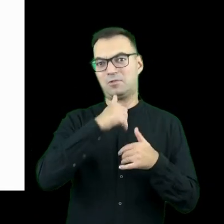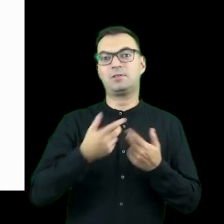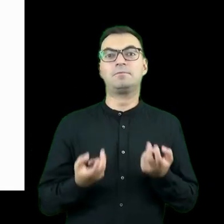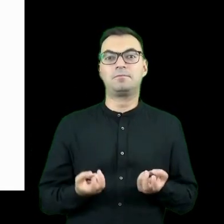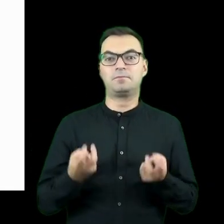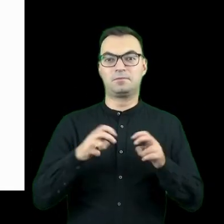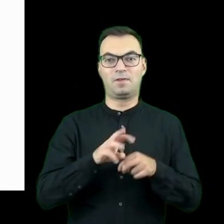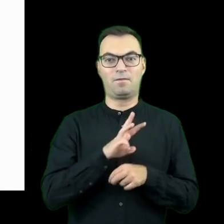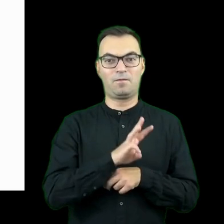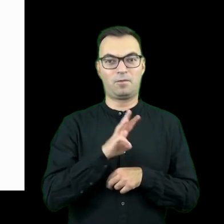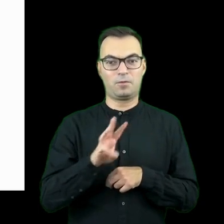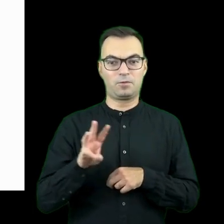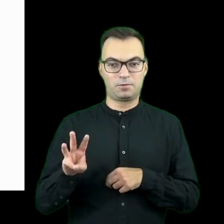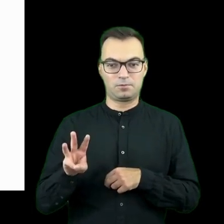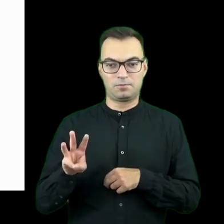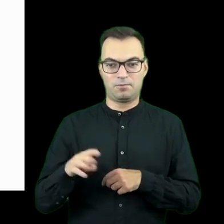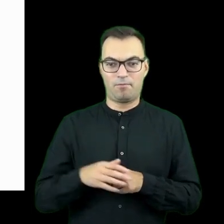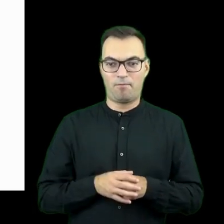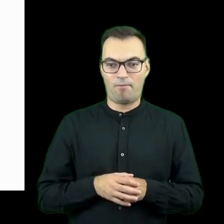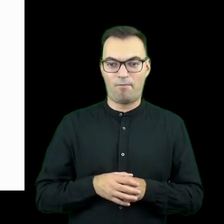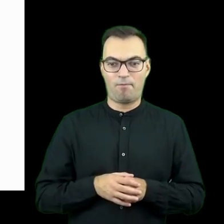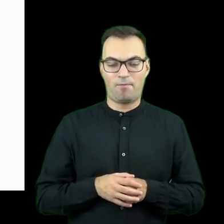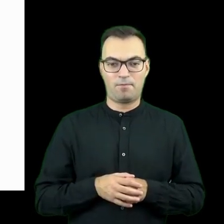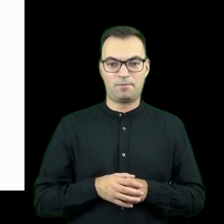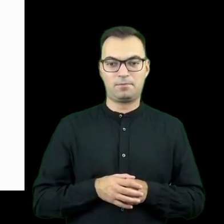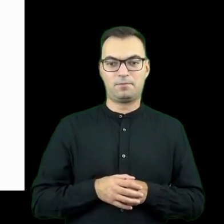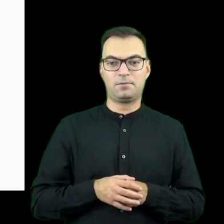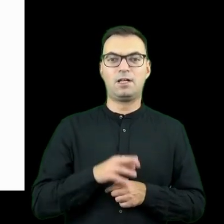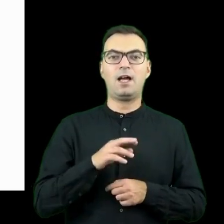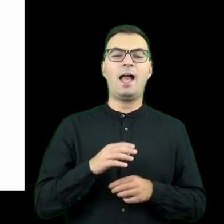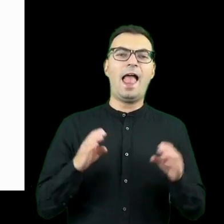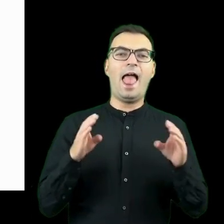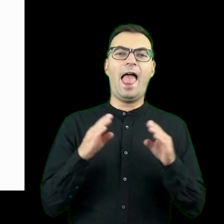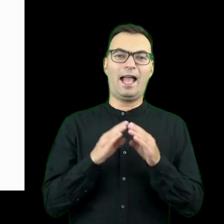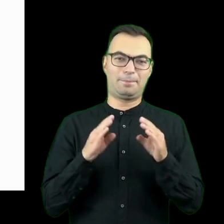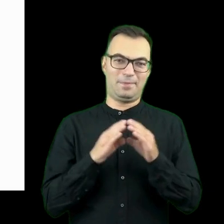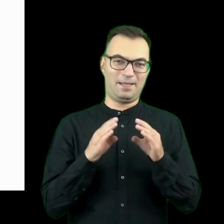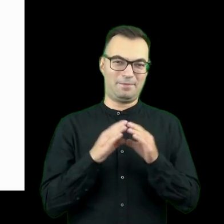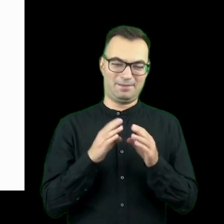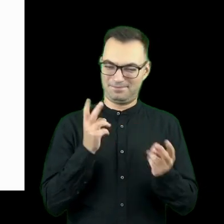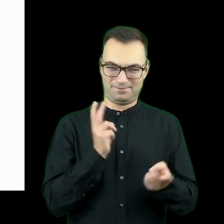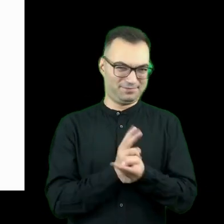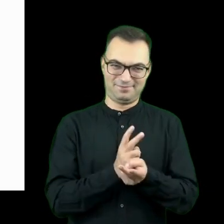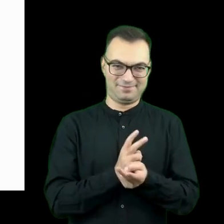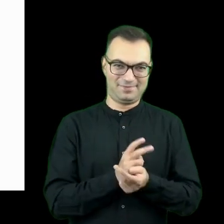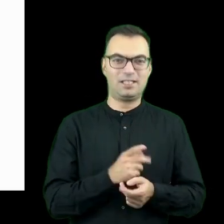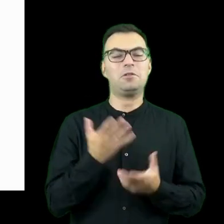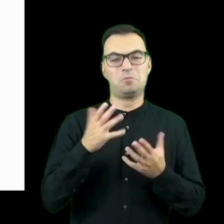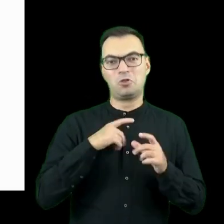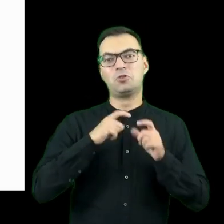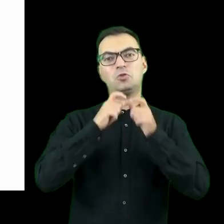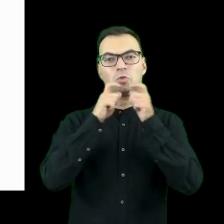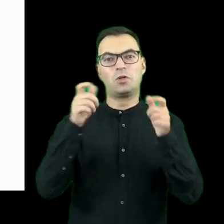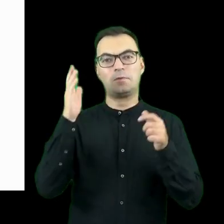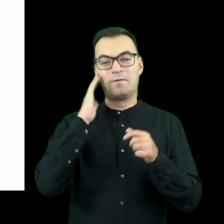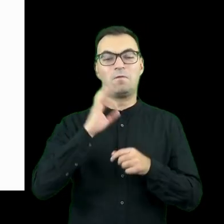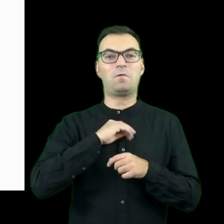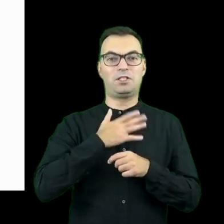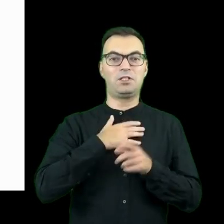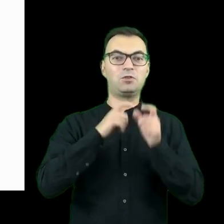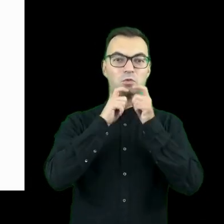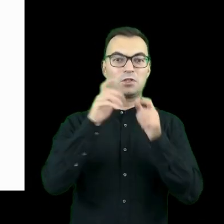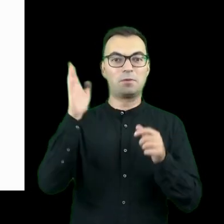Założyli platformę po prostu jeden do jeden praktycznie wzorowaną na Airbnb, która umożliwiała zgłoszenie mieszkań przez